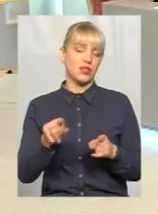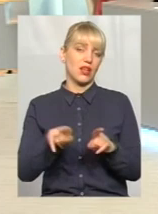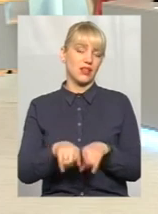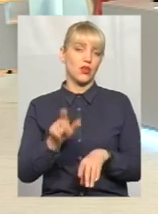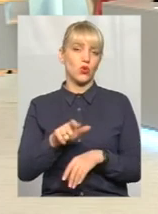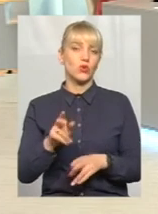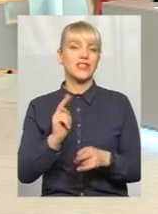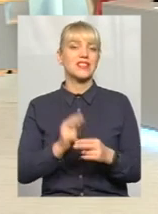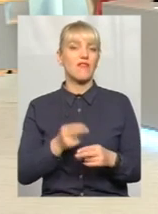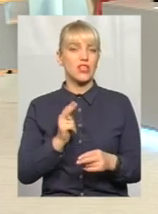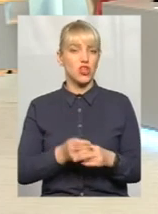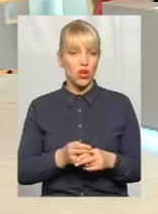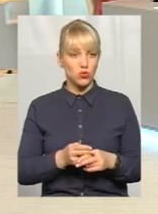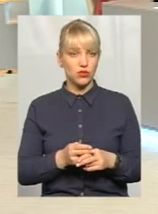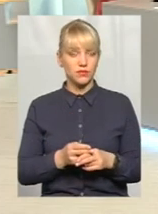вони заважають